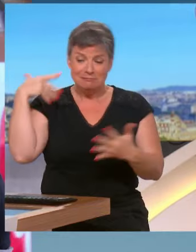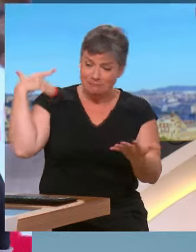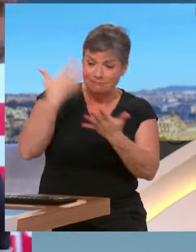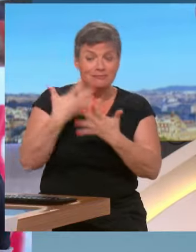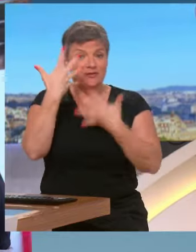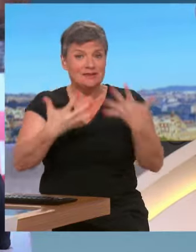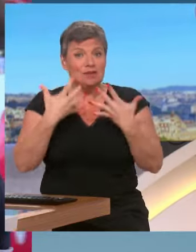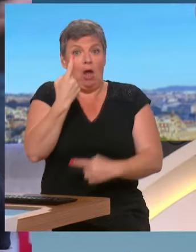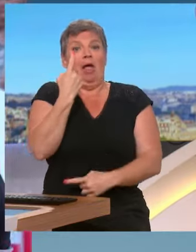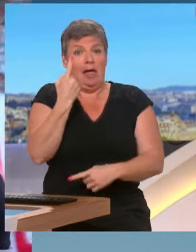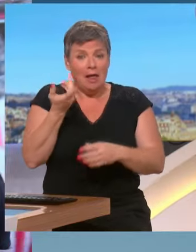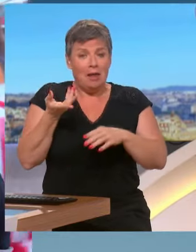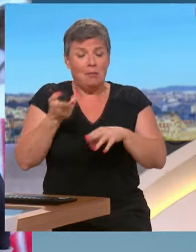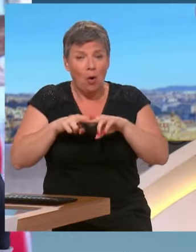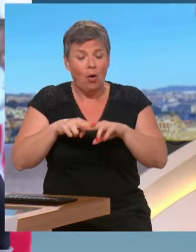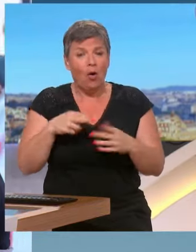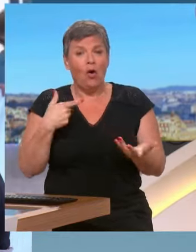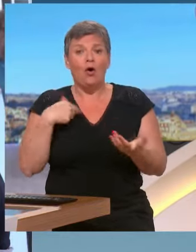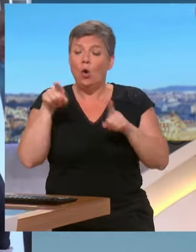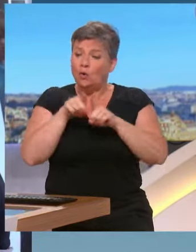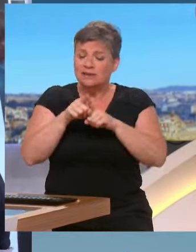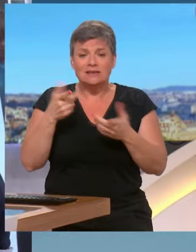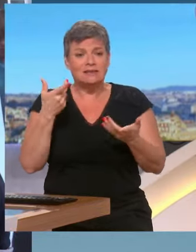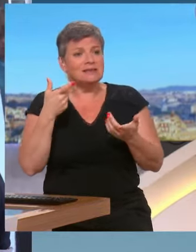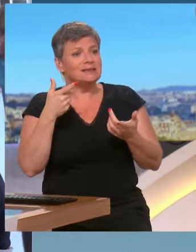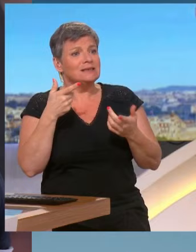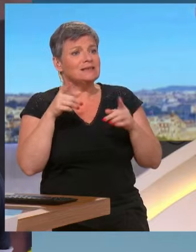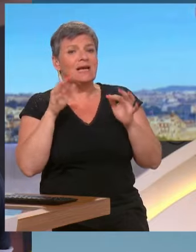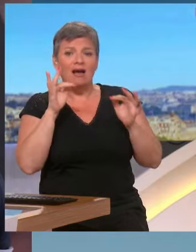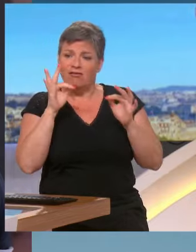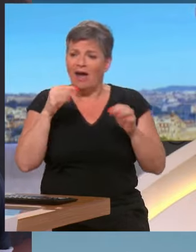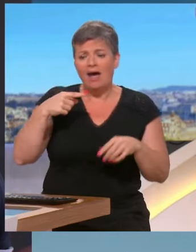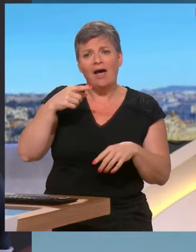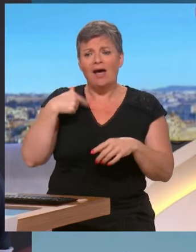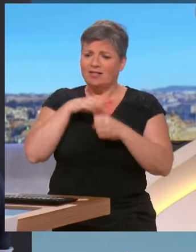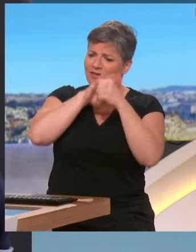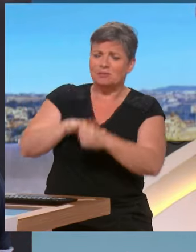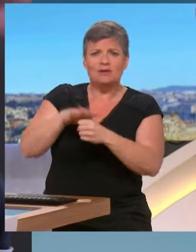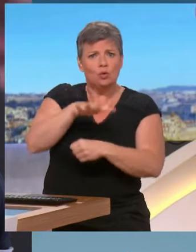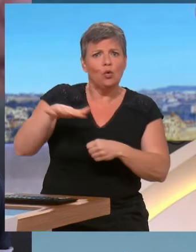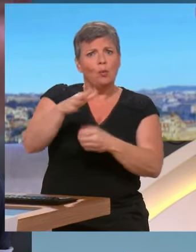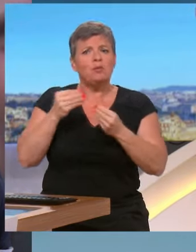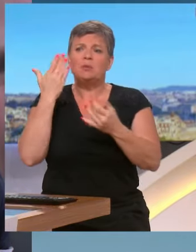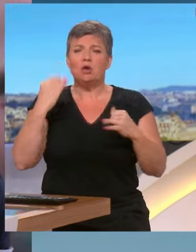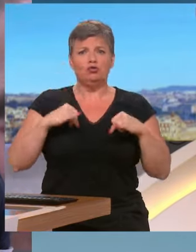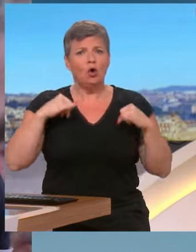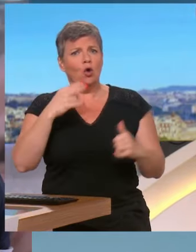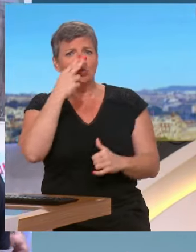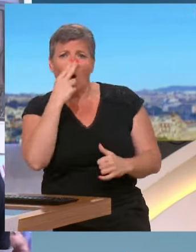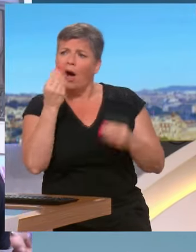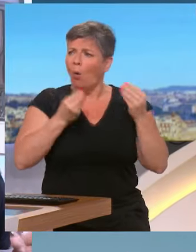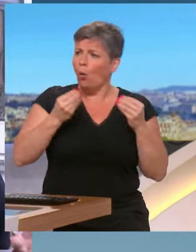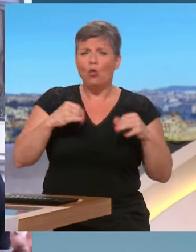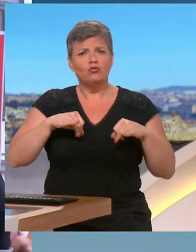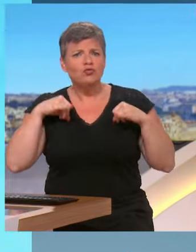dénoncer les discriminations dont font l'objet une partie de la population française, quand vous êtes aujourd'hui un jeune noir ou un jeune arabe, vous avez